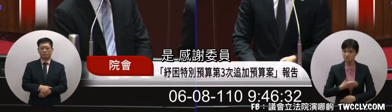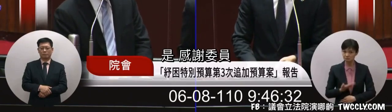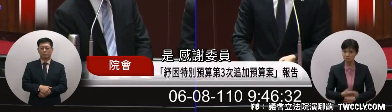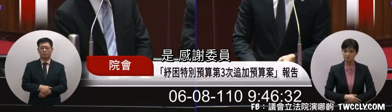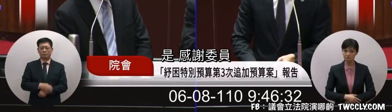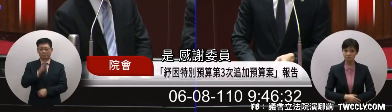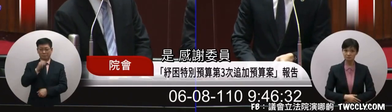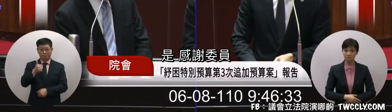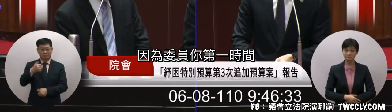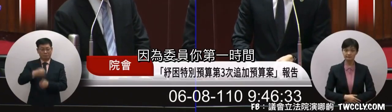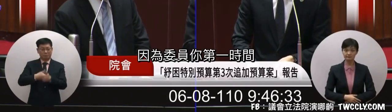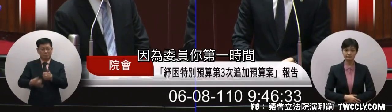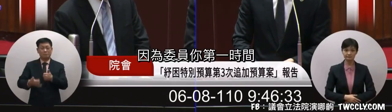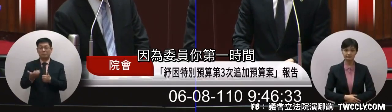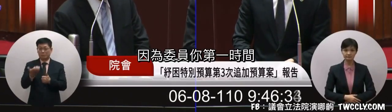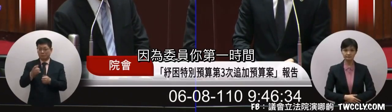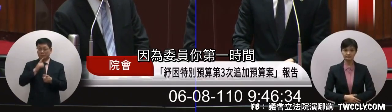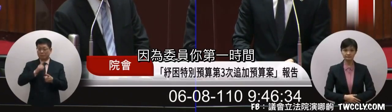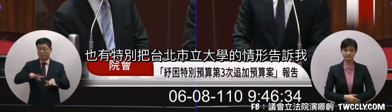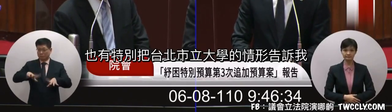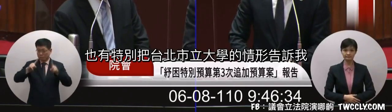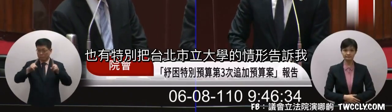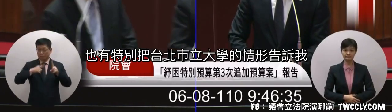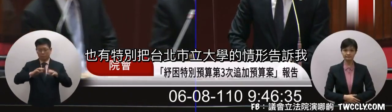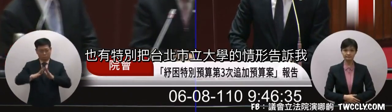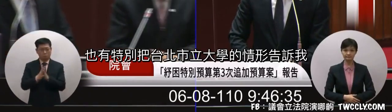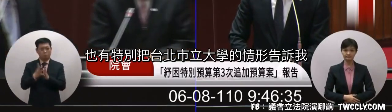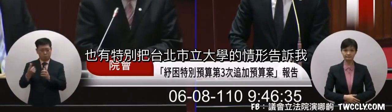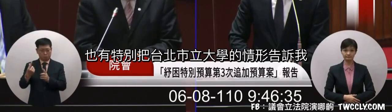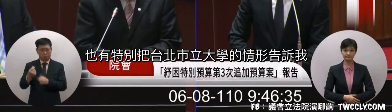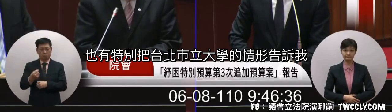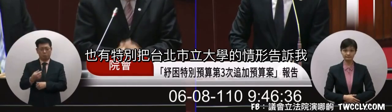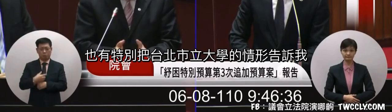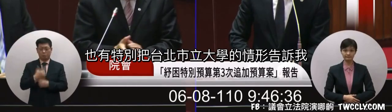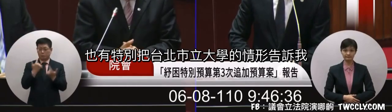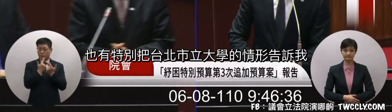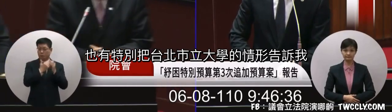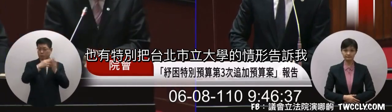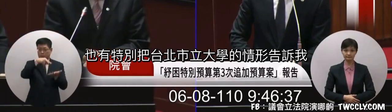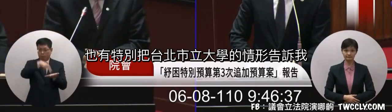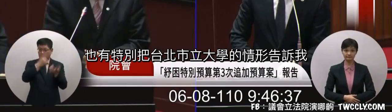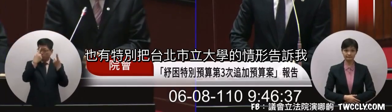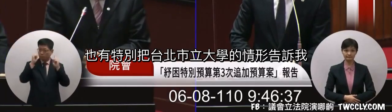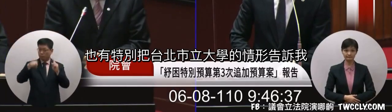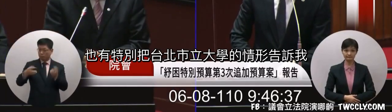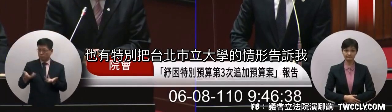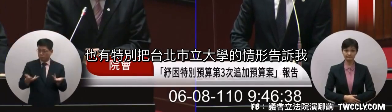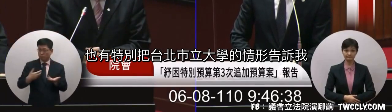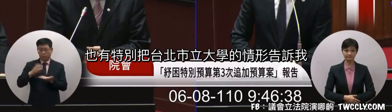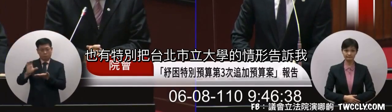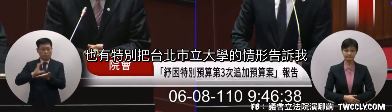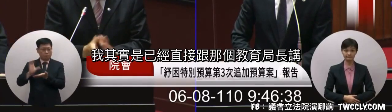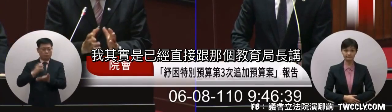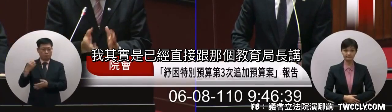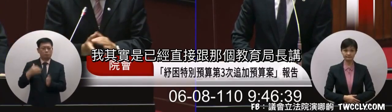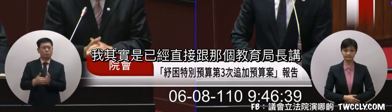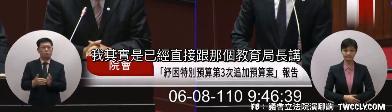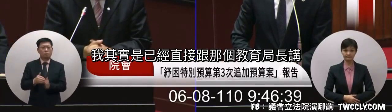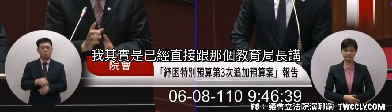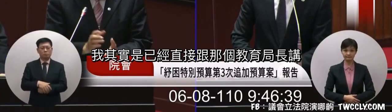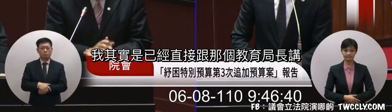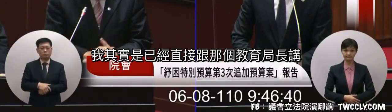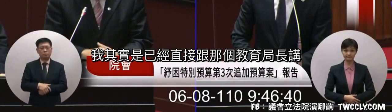是感謝委員因為你第一時間特別把台北市立這個台下的情形跟我說我